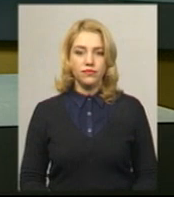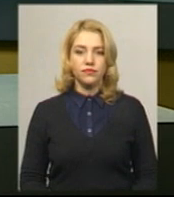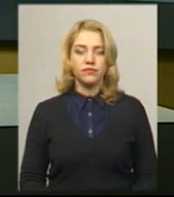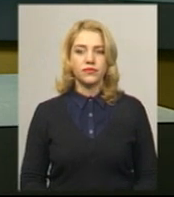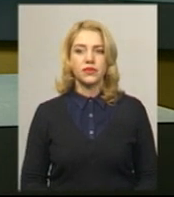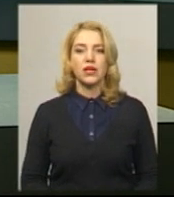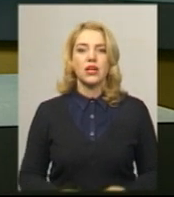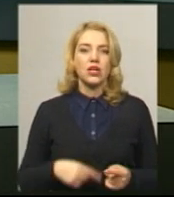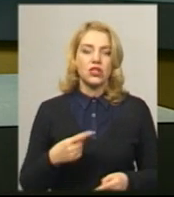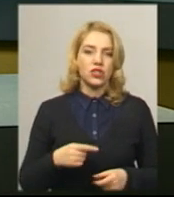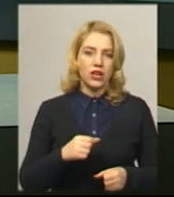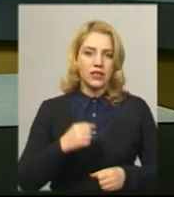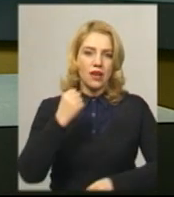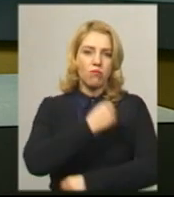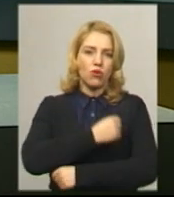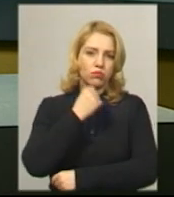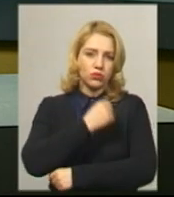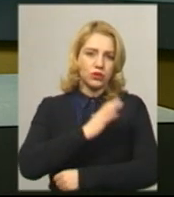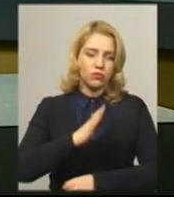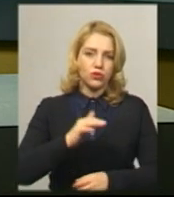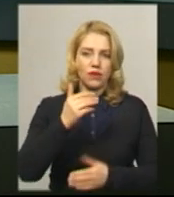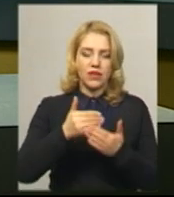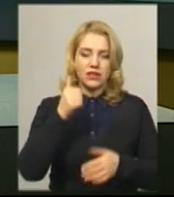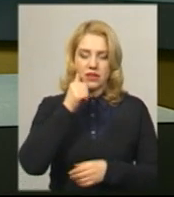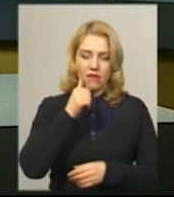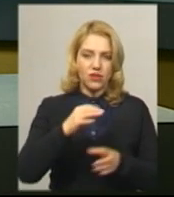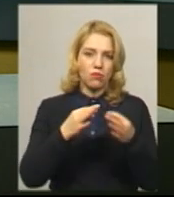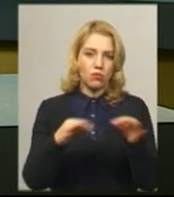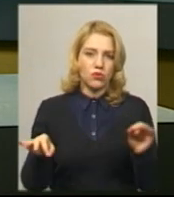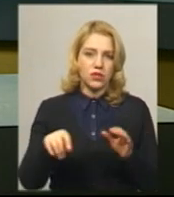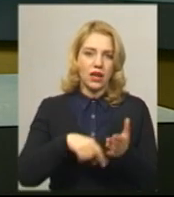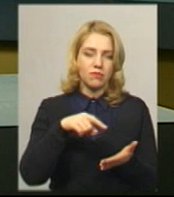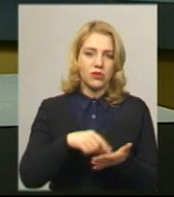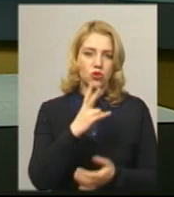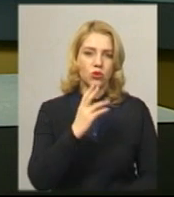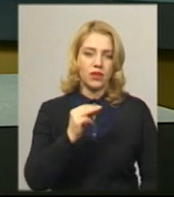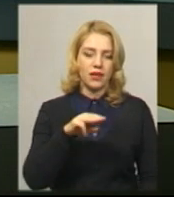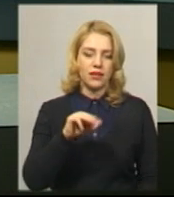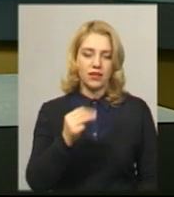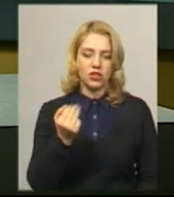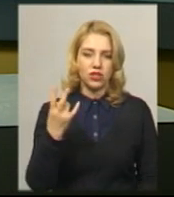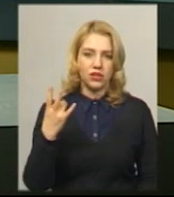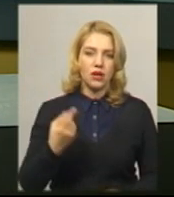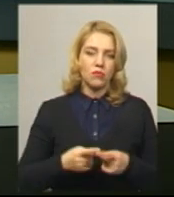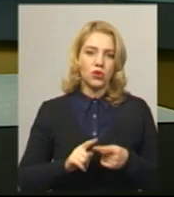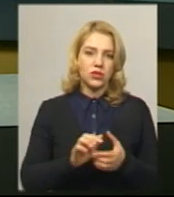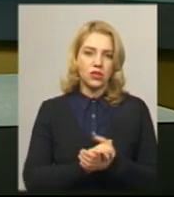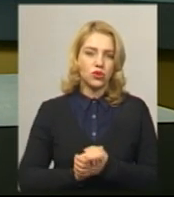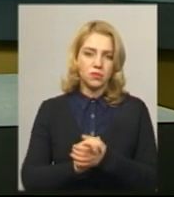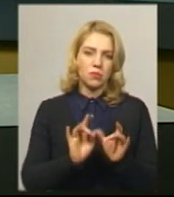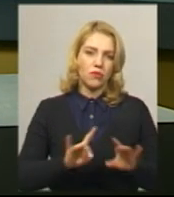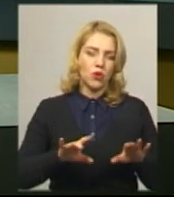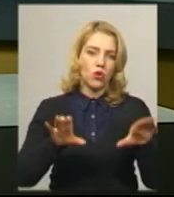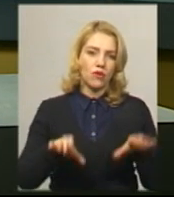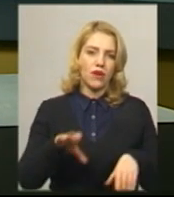Через блокпости відзавтра пропускають до Нетішина міста-супутника Хмельницької атомної станції. Про це Суспільному повідомив голова